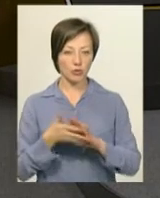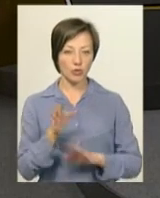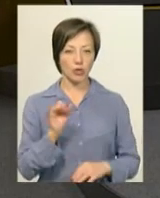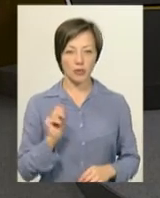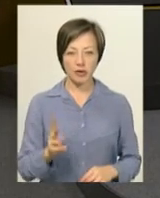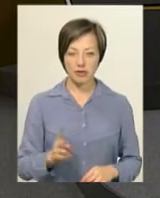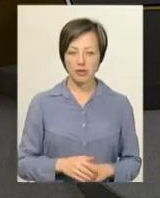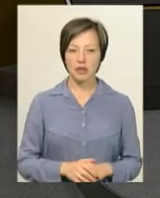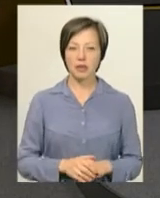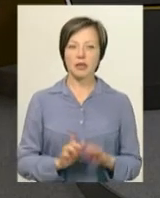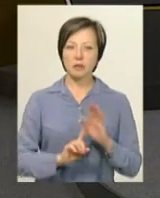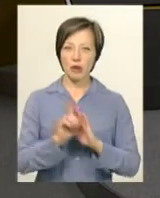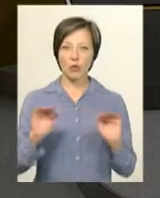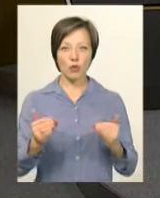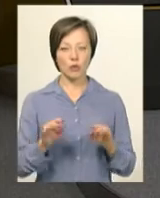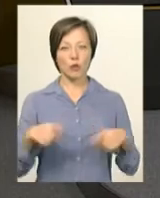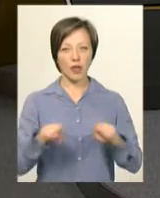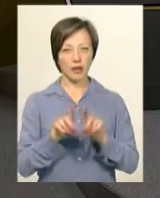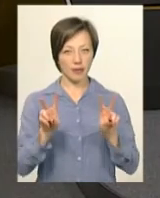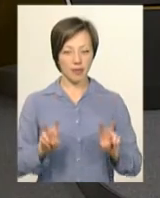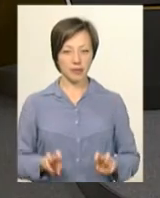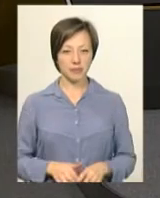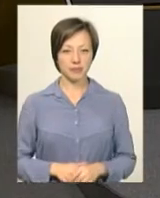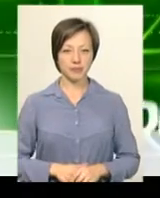мову Ольга Рибак. І спершу коротко про такі теми.